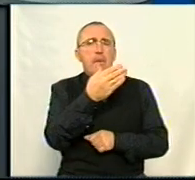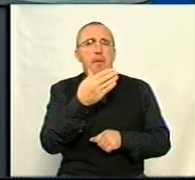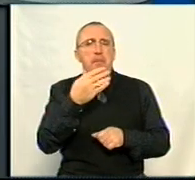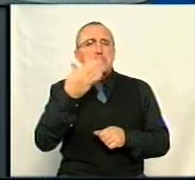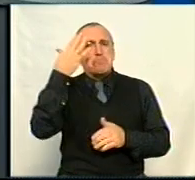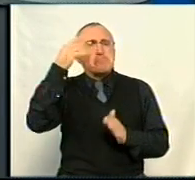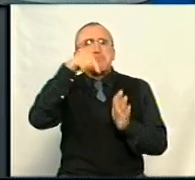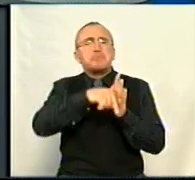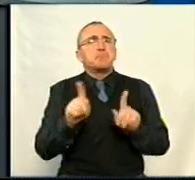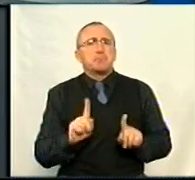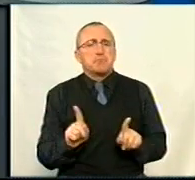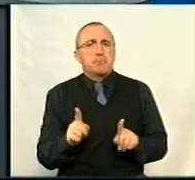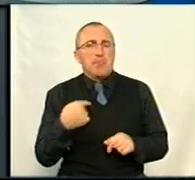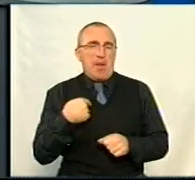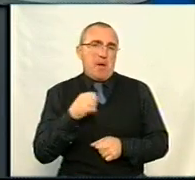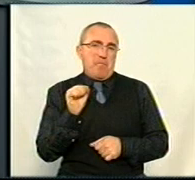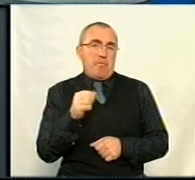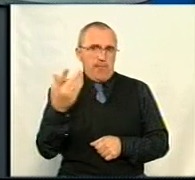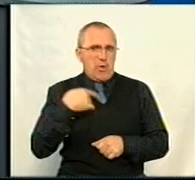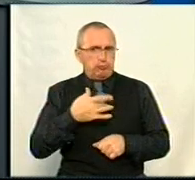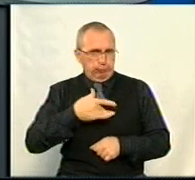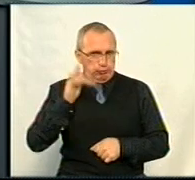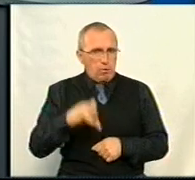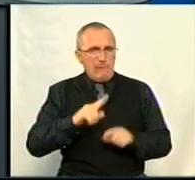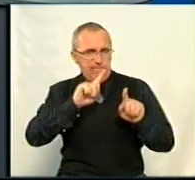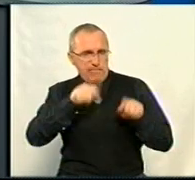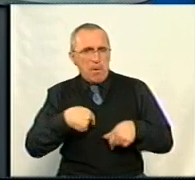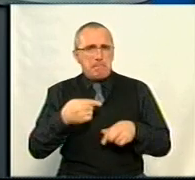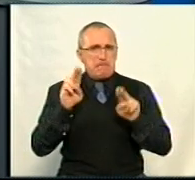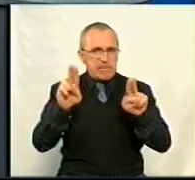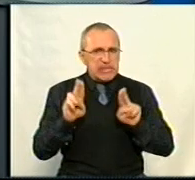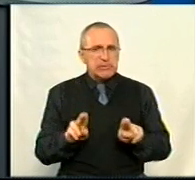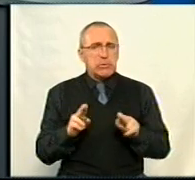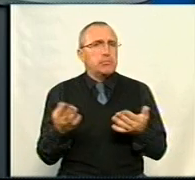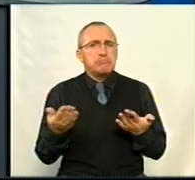увазі? Ну, я, мабуть... Тобто ви жорсткий, ви вимогливий, ви принциповий.